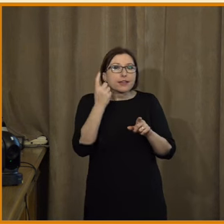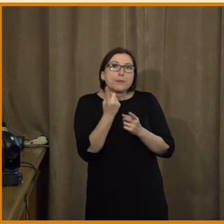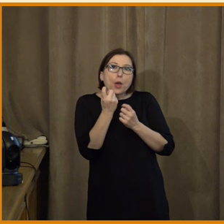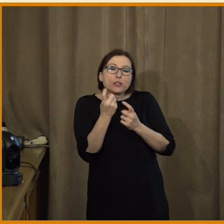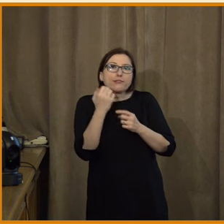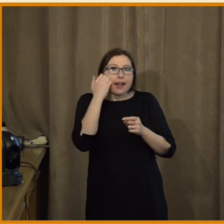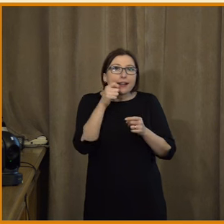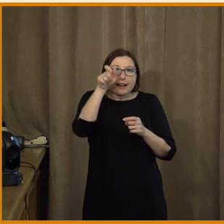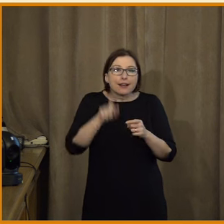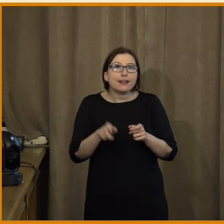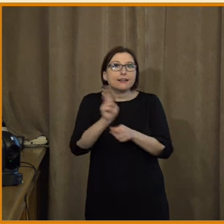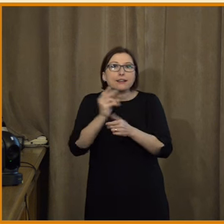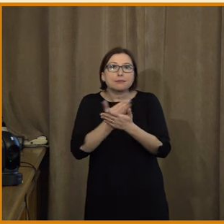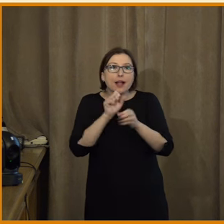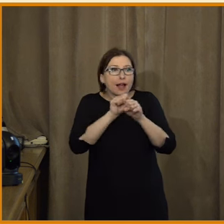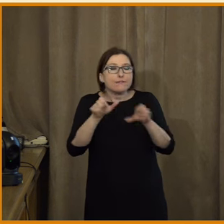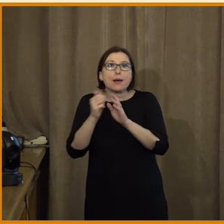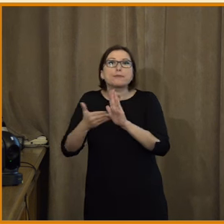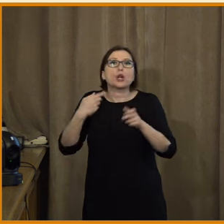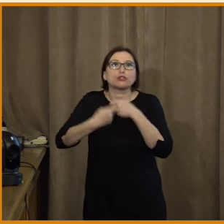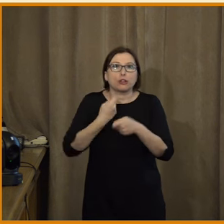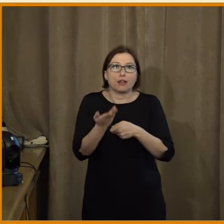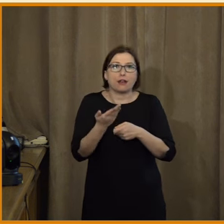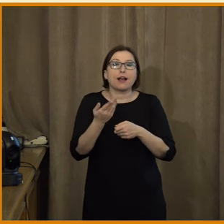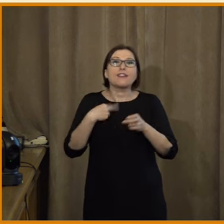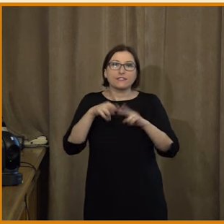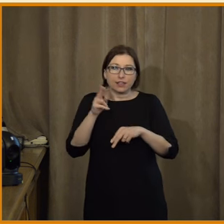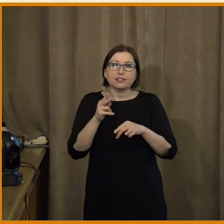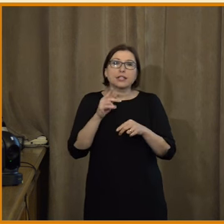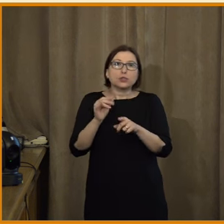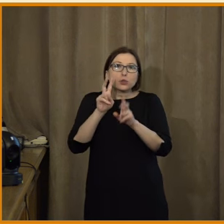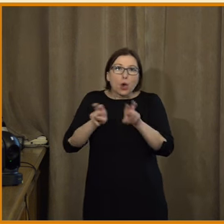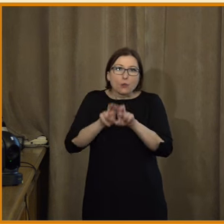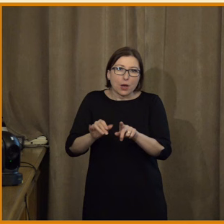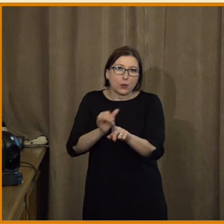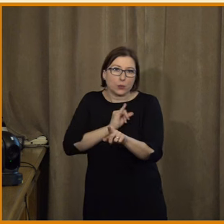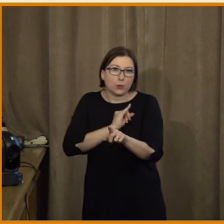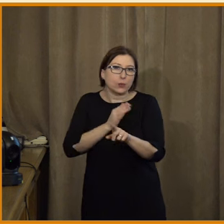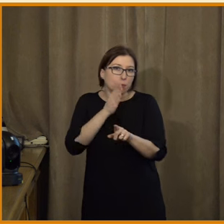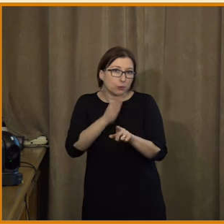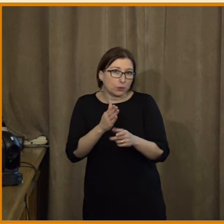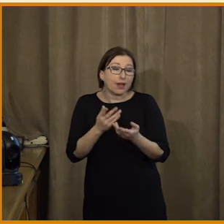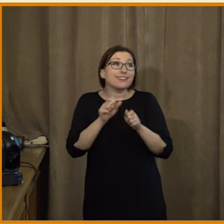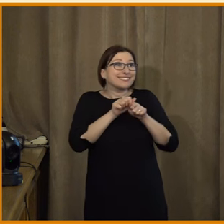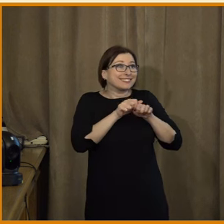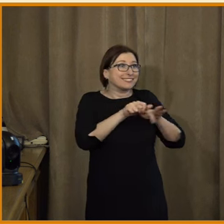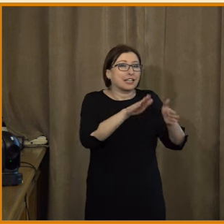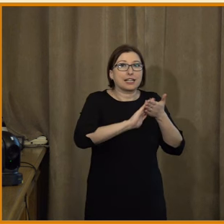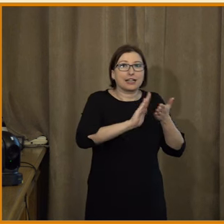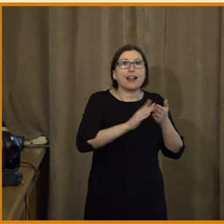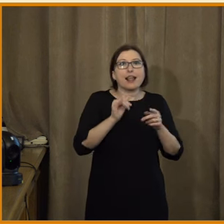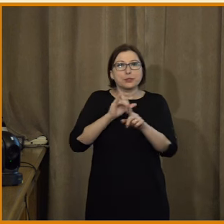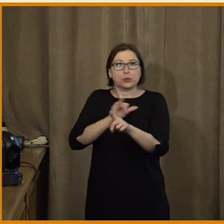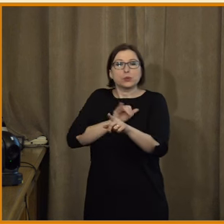mnohem složitější z hlediska metodologie, je mnohem dražší, časově náročnější, než zkoumat to časové šíření. Takže z tohohle důvodu tady podle mě